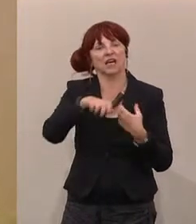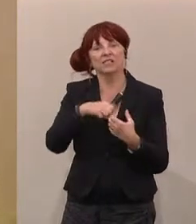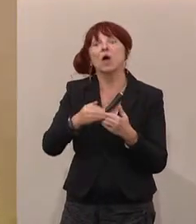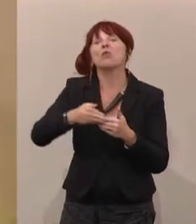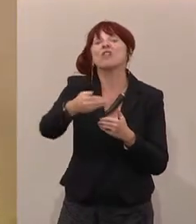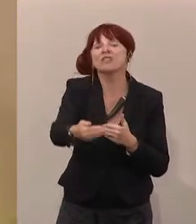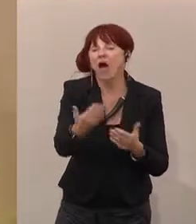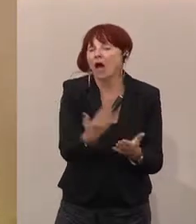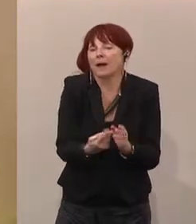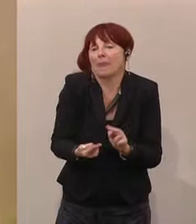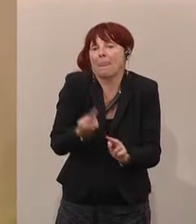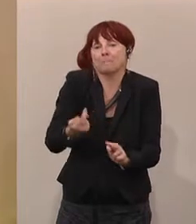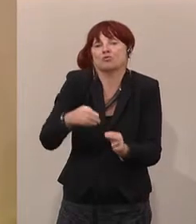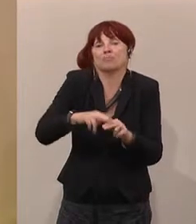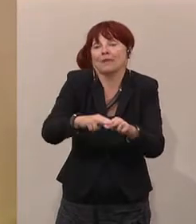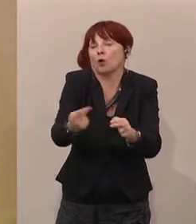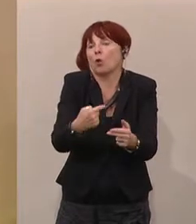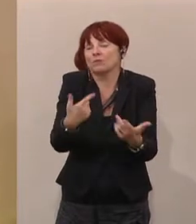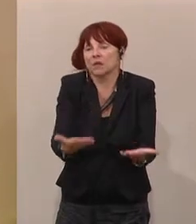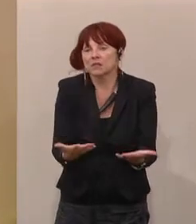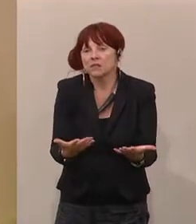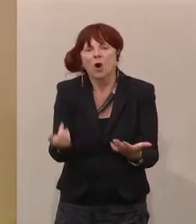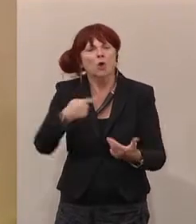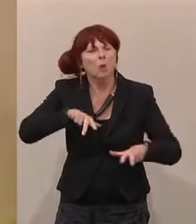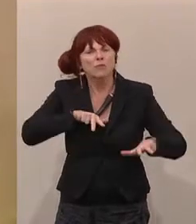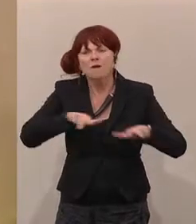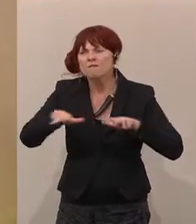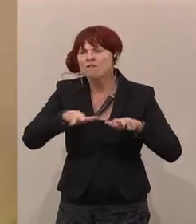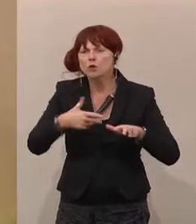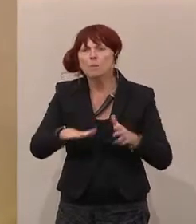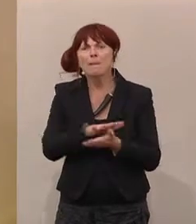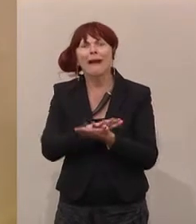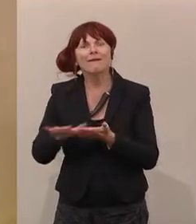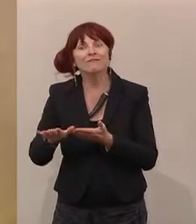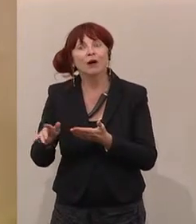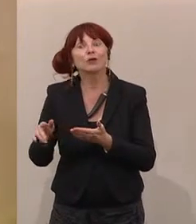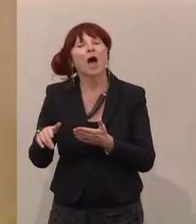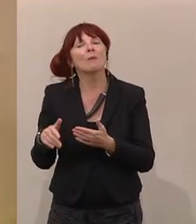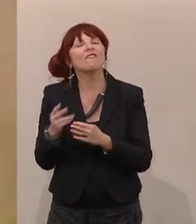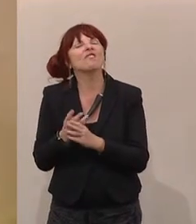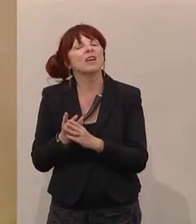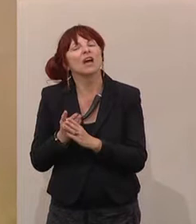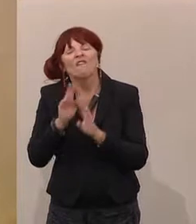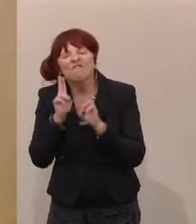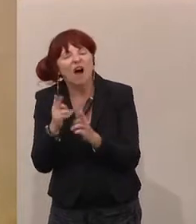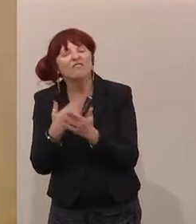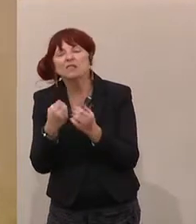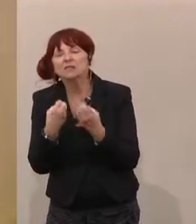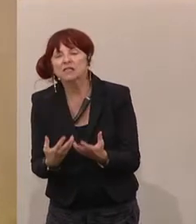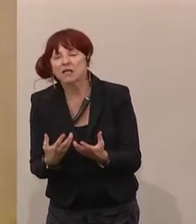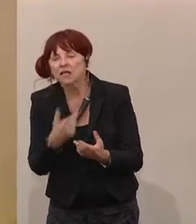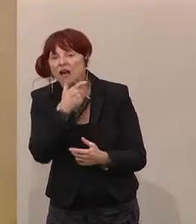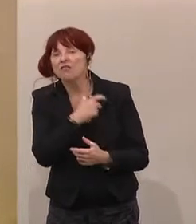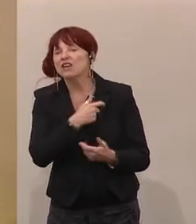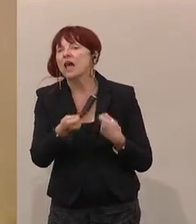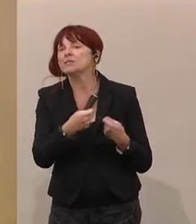dem Deckmantel der Verwaltungsvereinfachung Schritte in Richtung Deregulierung des Finanzmarktes eingeleitet werden? Da werden wir nicht zustimmen.